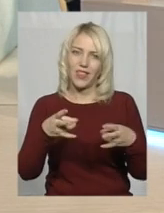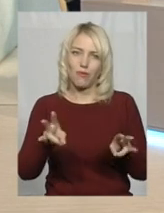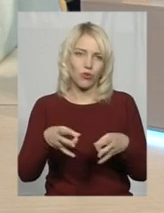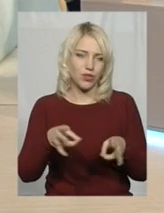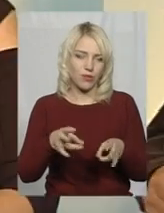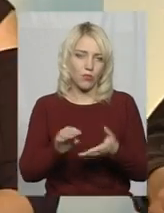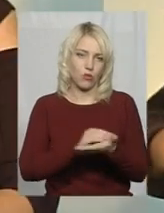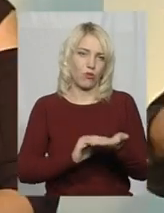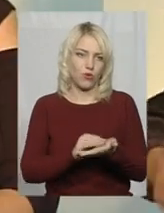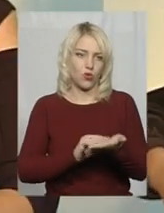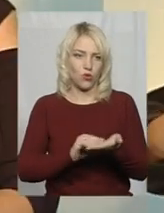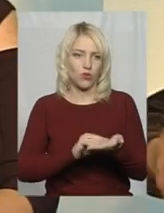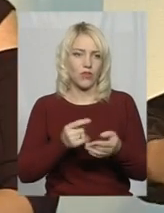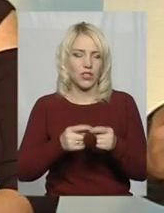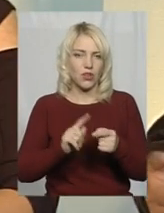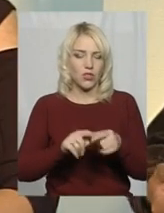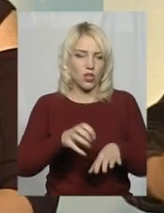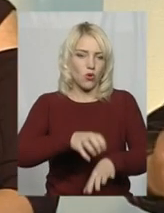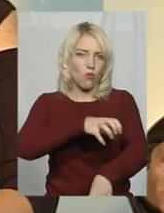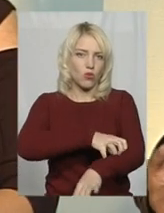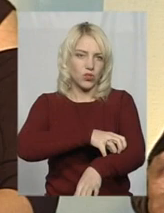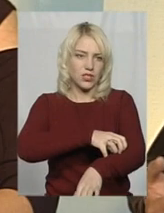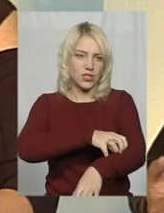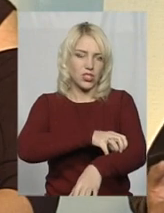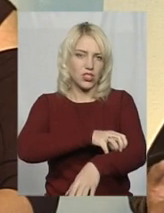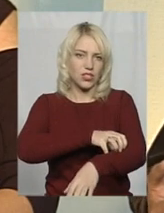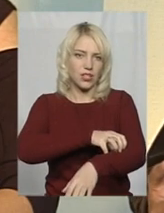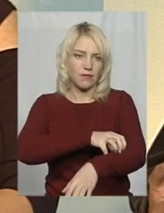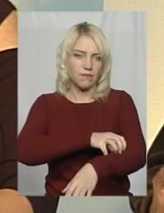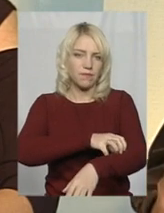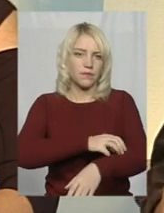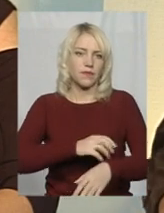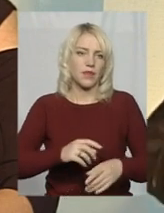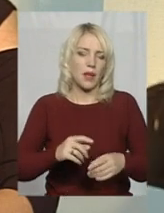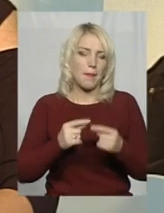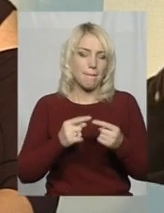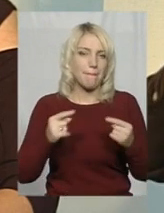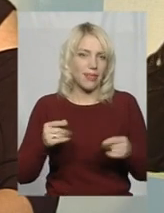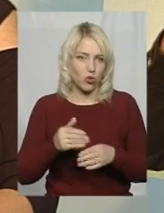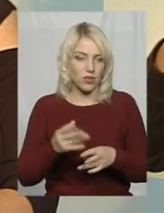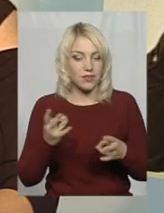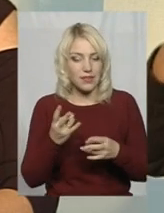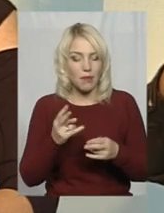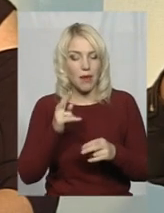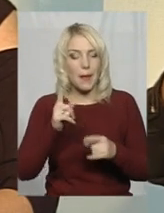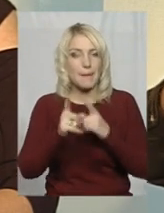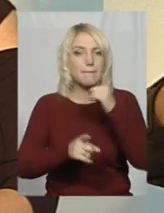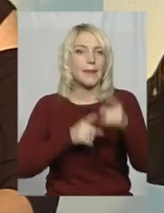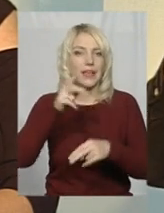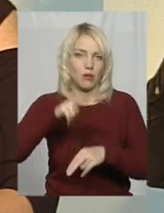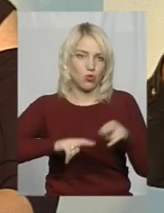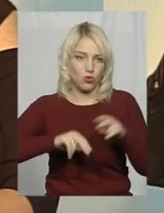повторювати оті комуністичні, директивні методи. Трошки треба перебудуватися,